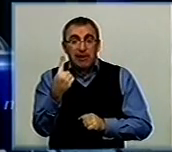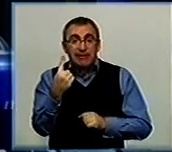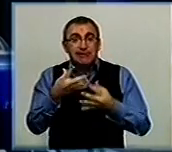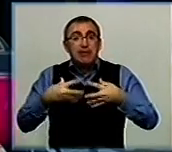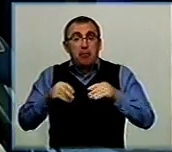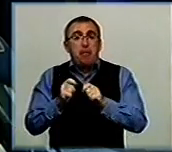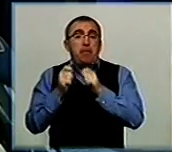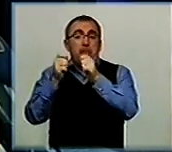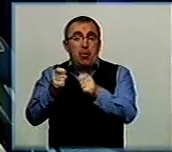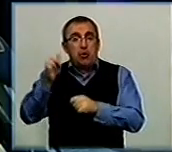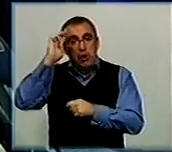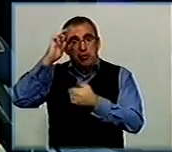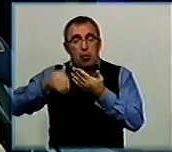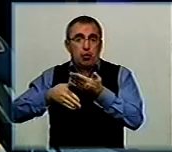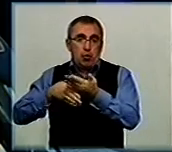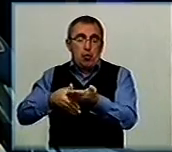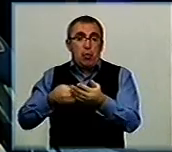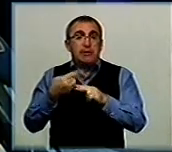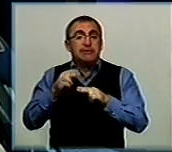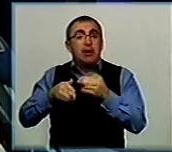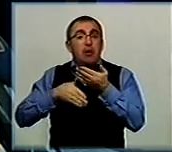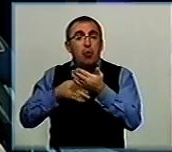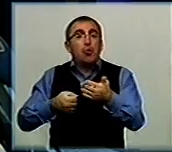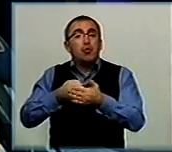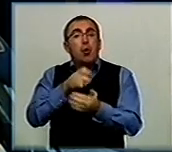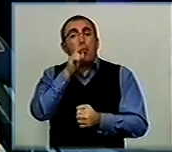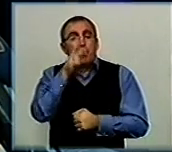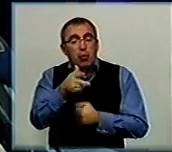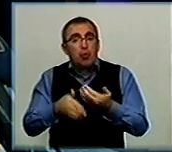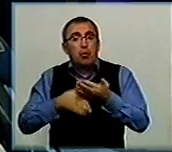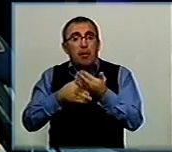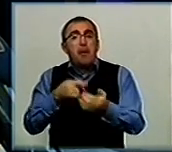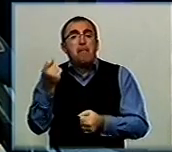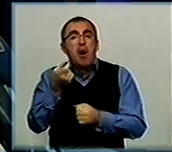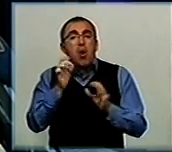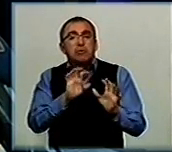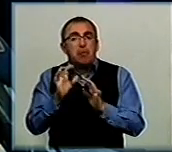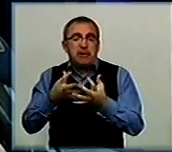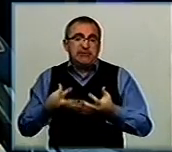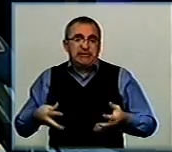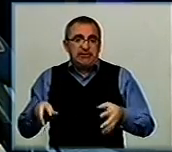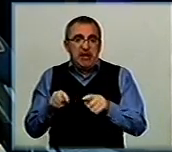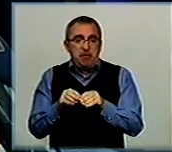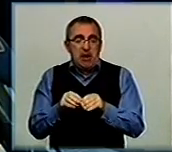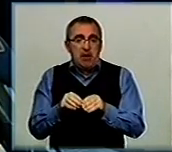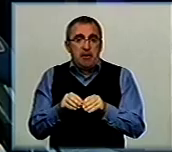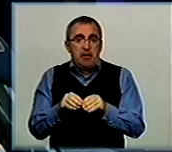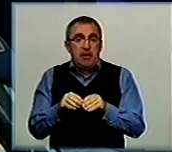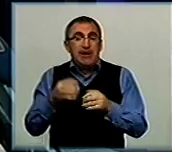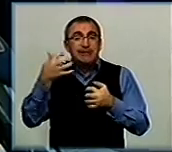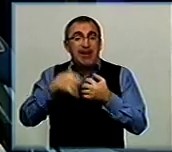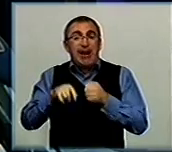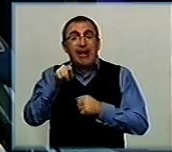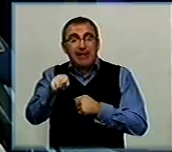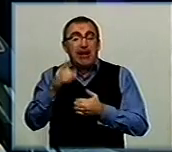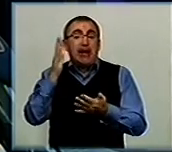'ї вже призначена державна допомога. Це допомога до трьох років і допомога малозабезпеченим сім'ям. Серед них